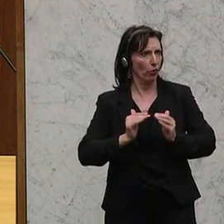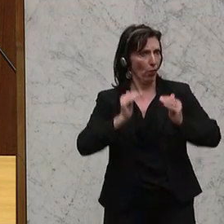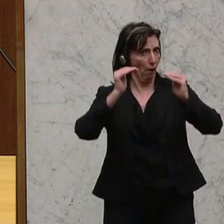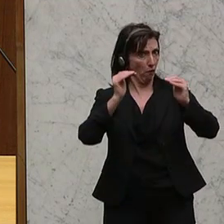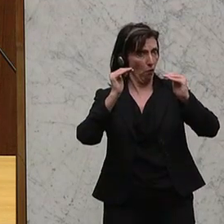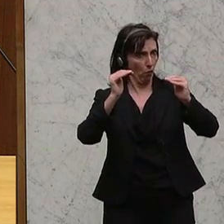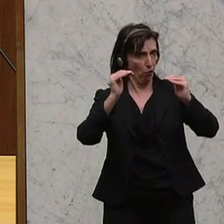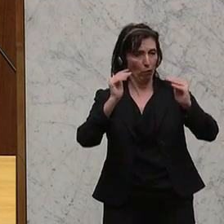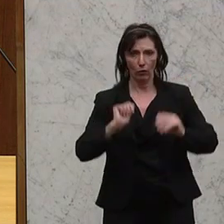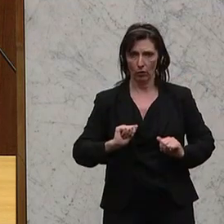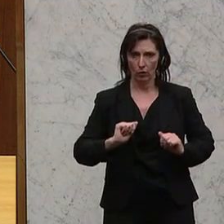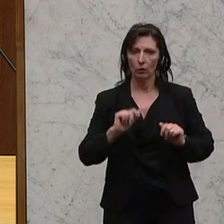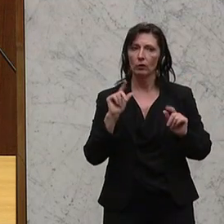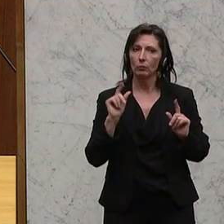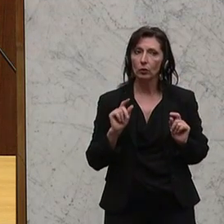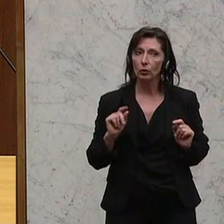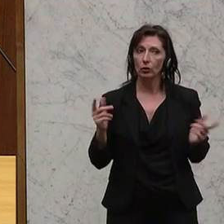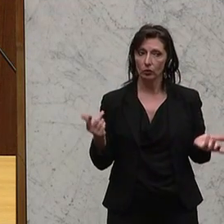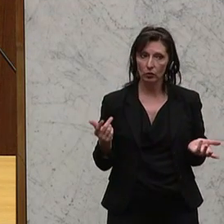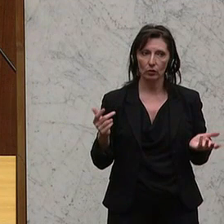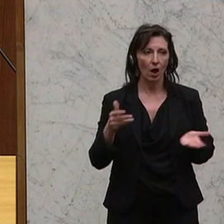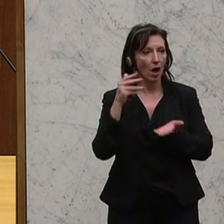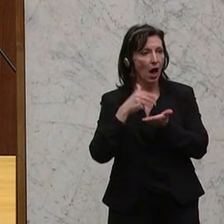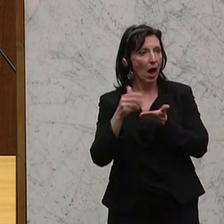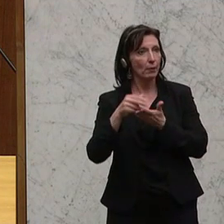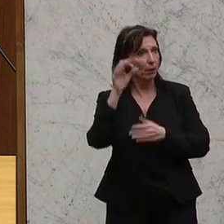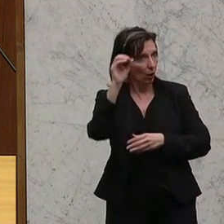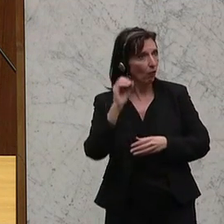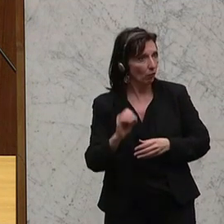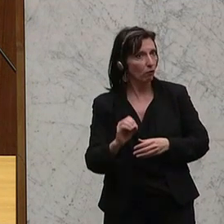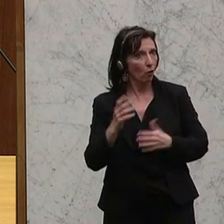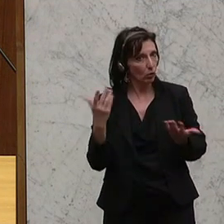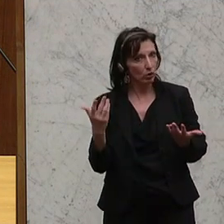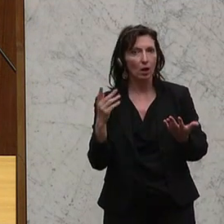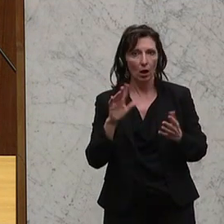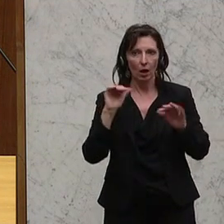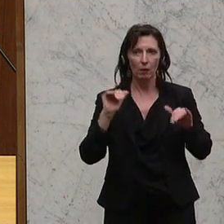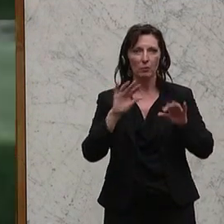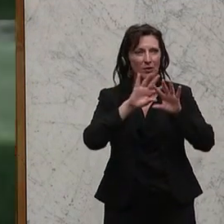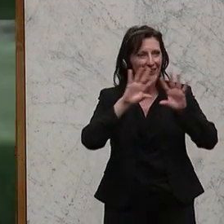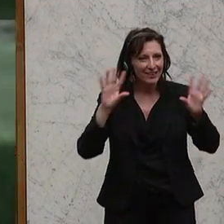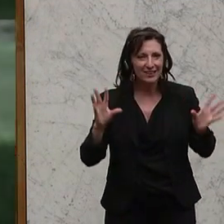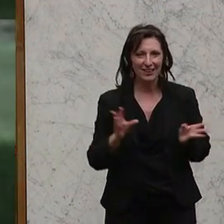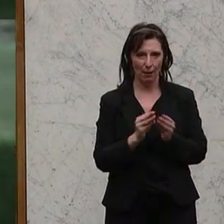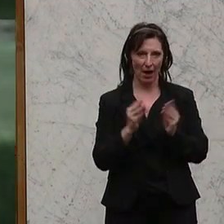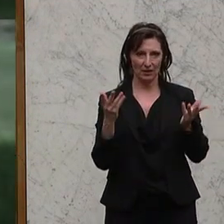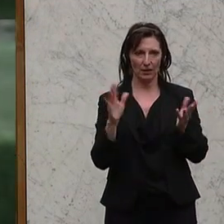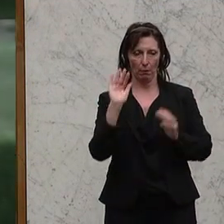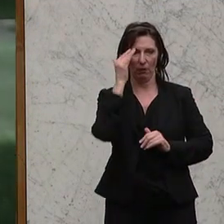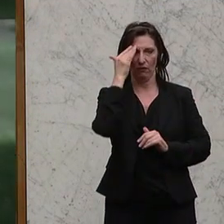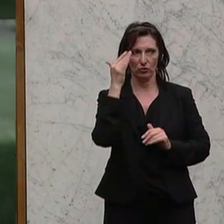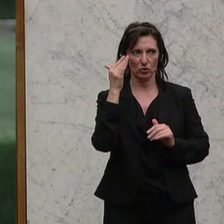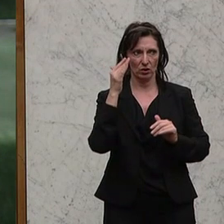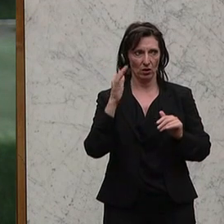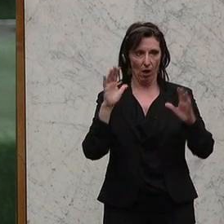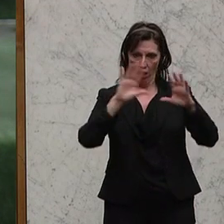was auch die entsprechende die entsprechende Abgabenquote betrifft, natürlich gemeinsam betrachten. Trotz dieser gemeinsamen